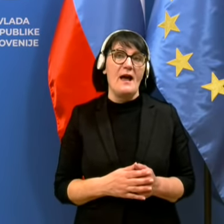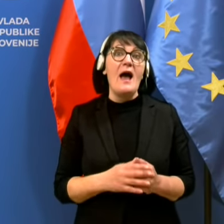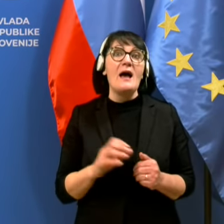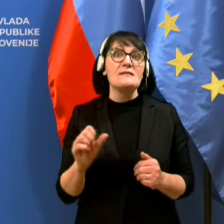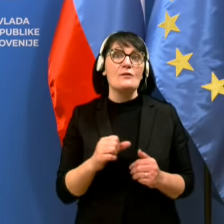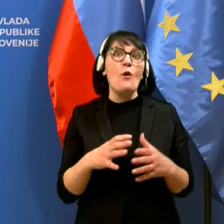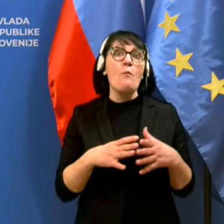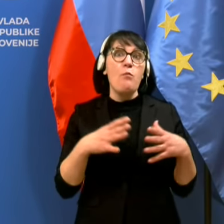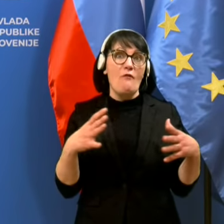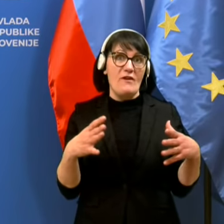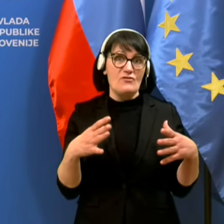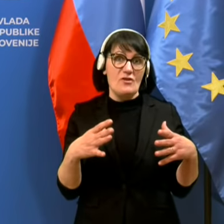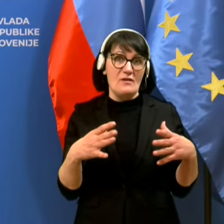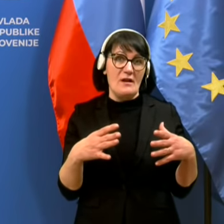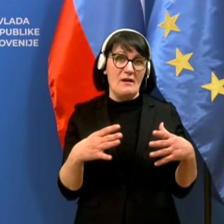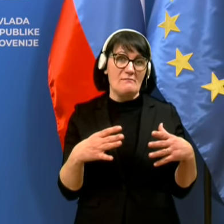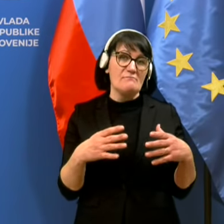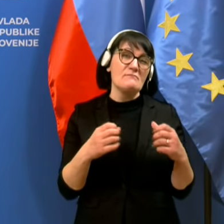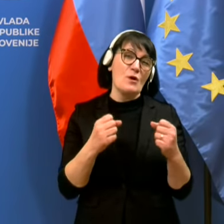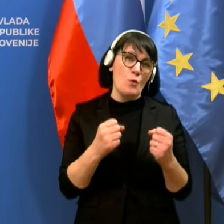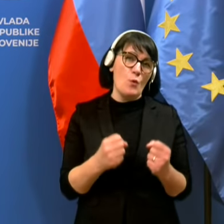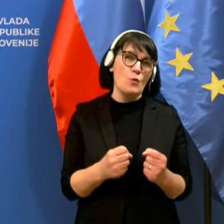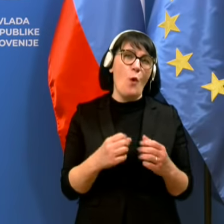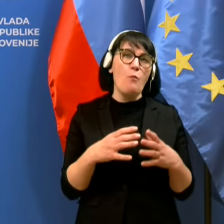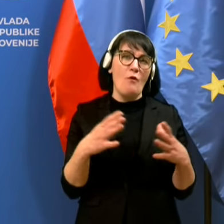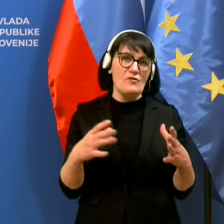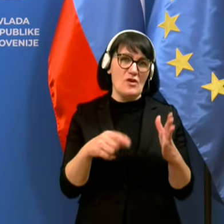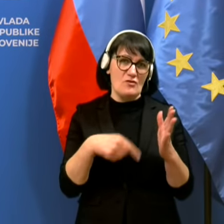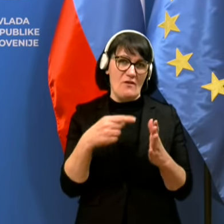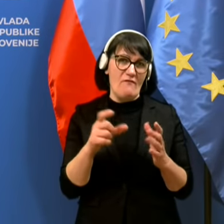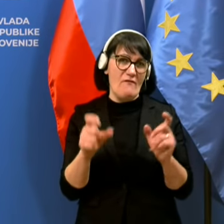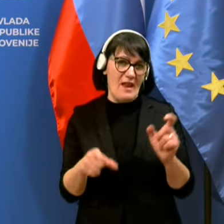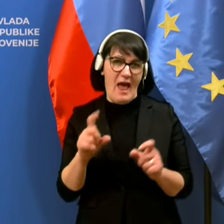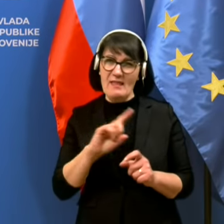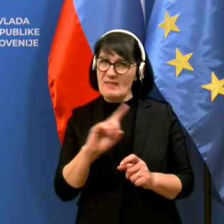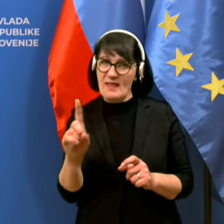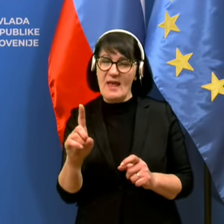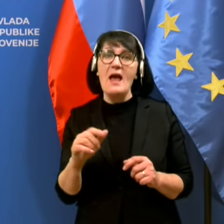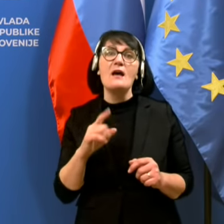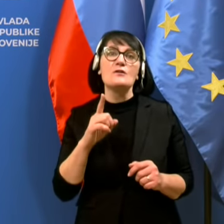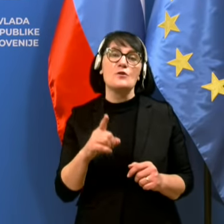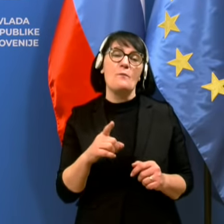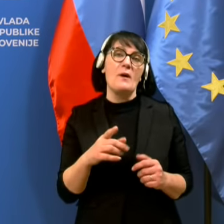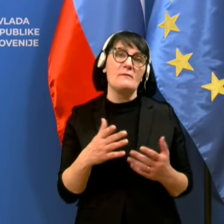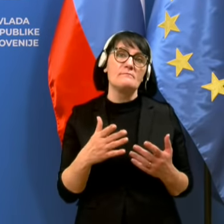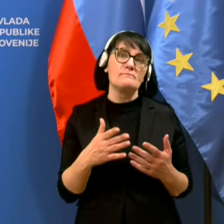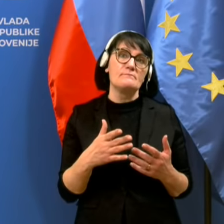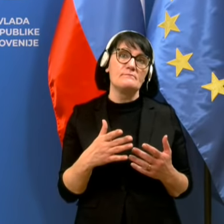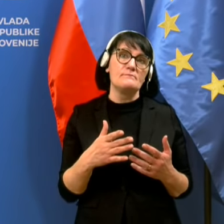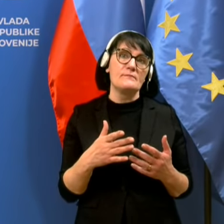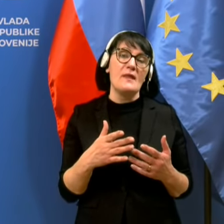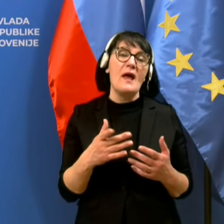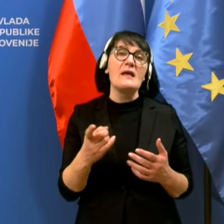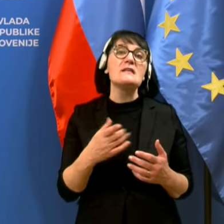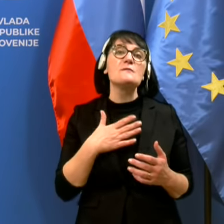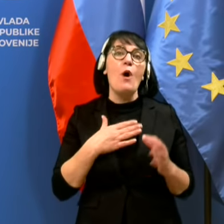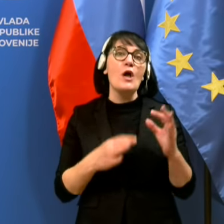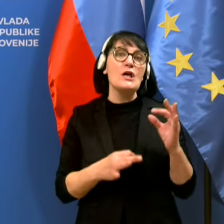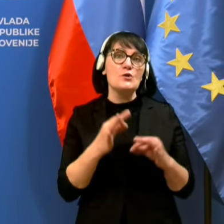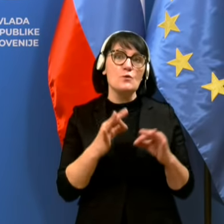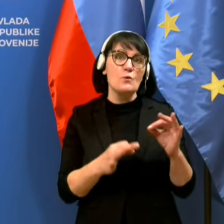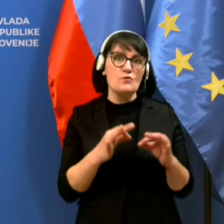povečanega, izrazitev povečanega števila teh niso, pa to iz mojih izkušenj